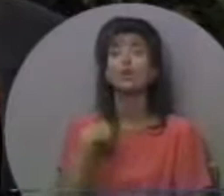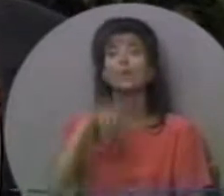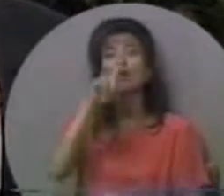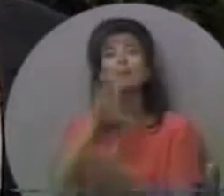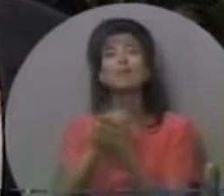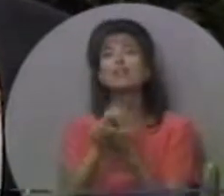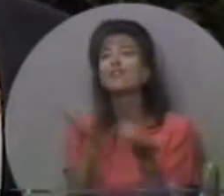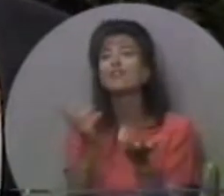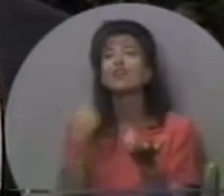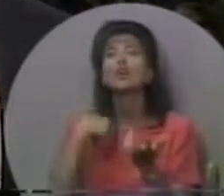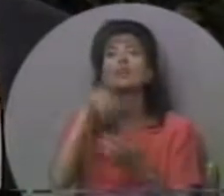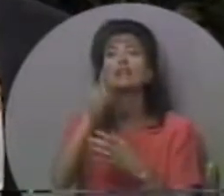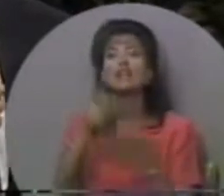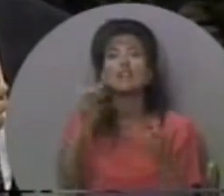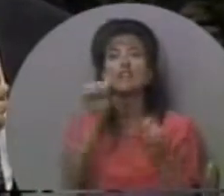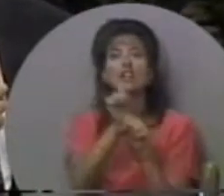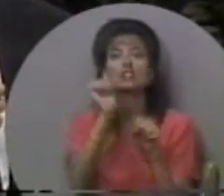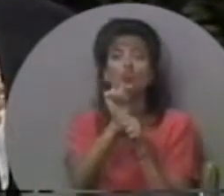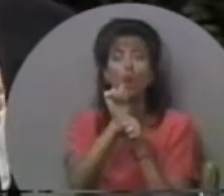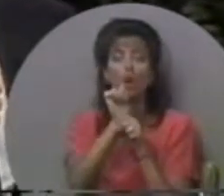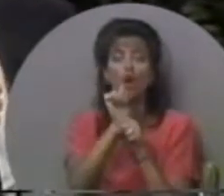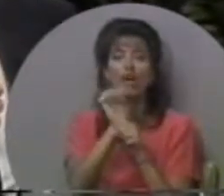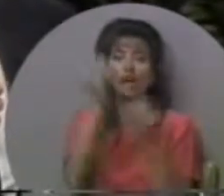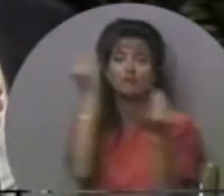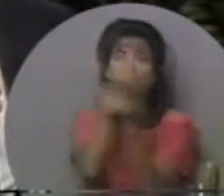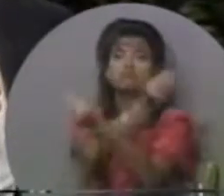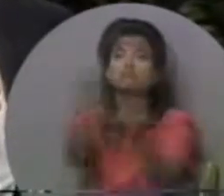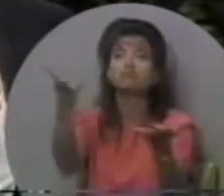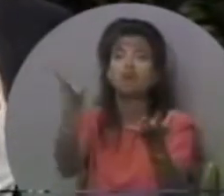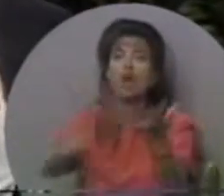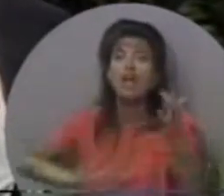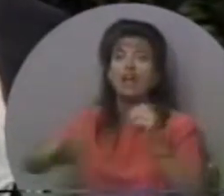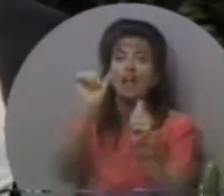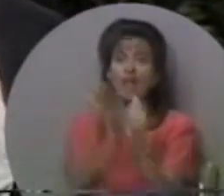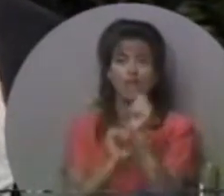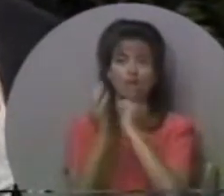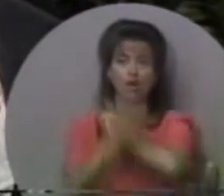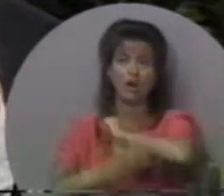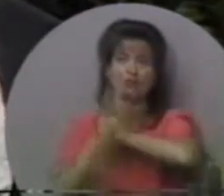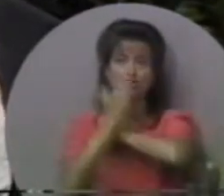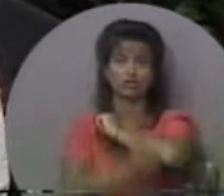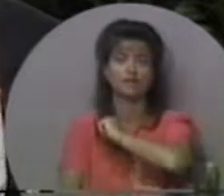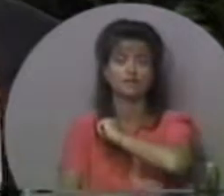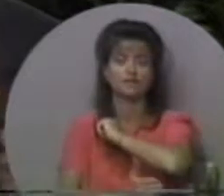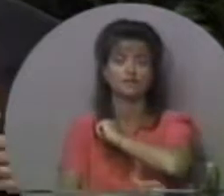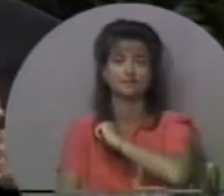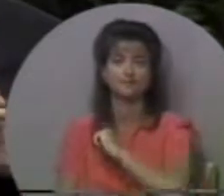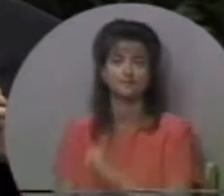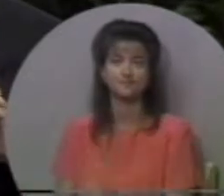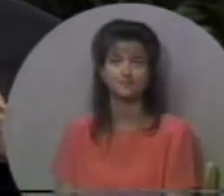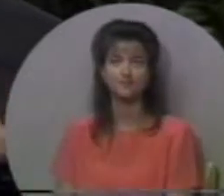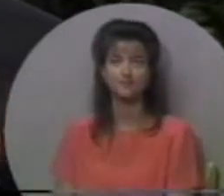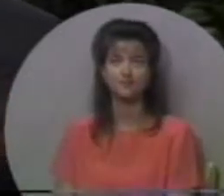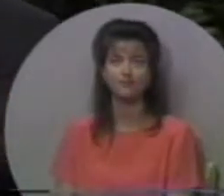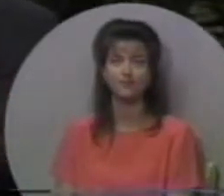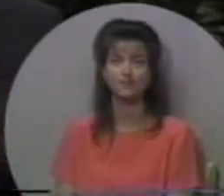Ми віримо, що ми потребуємо взяти завершену роботу і занести в кожну країну на світі.